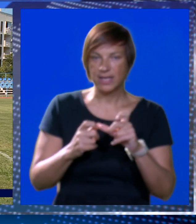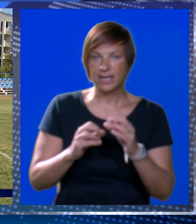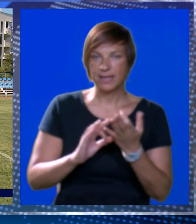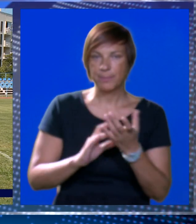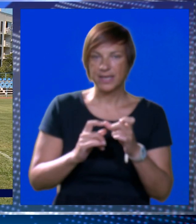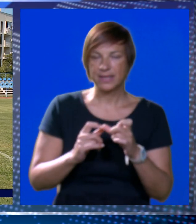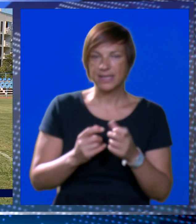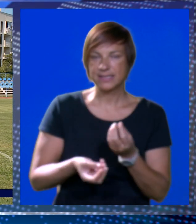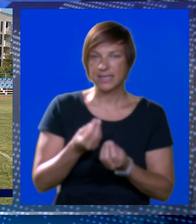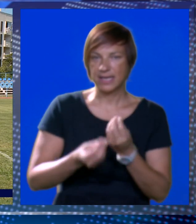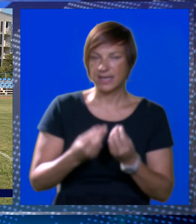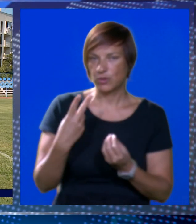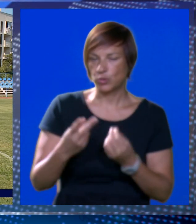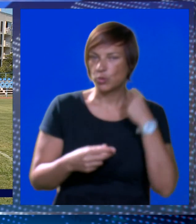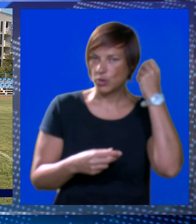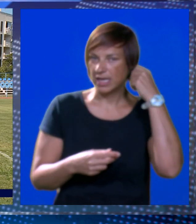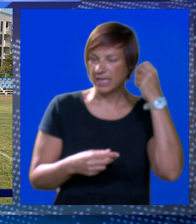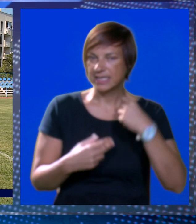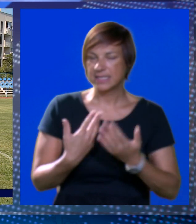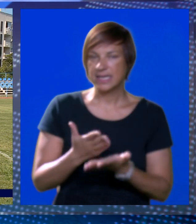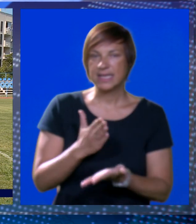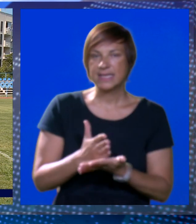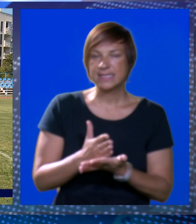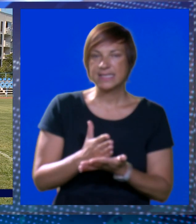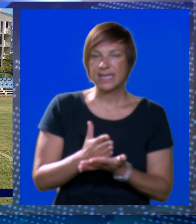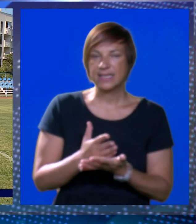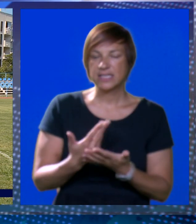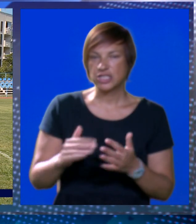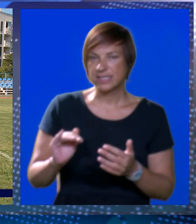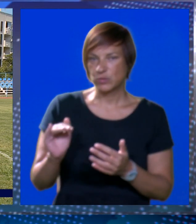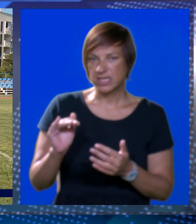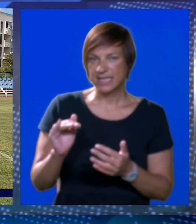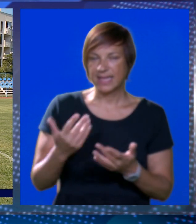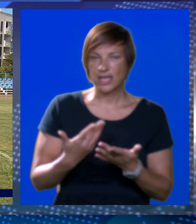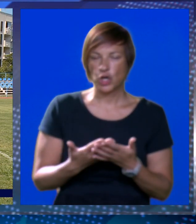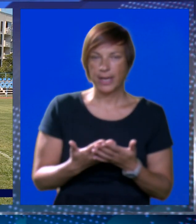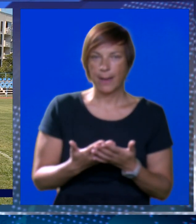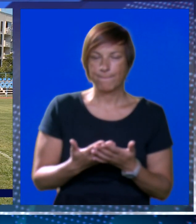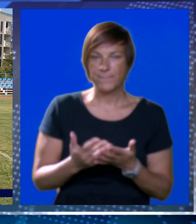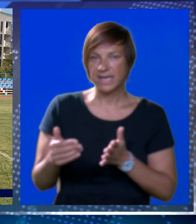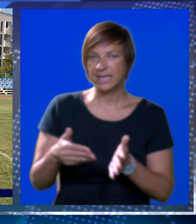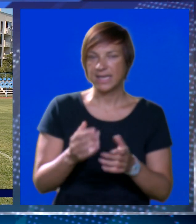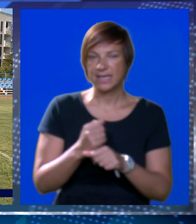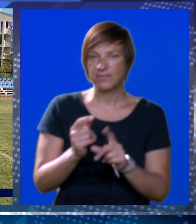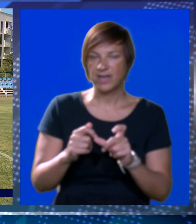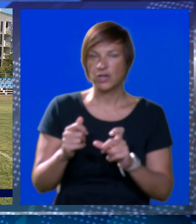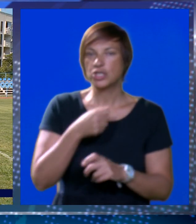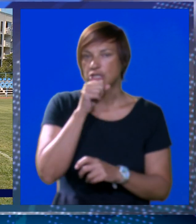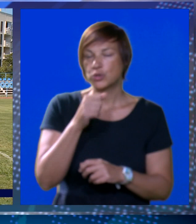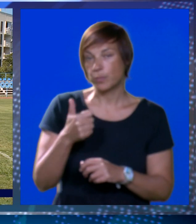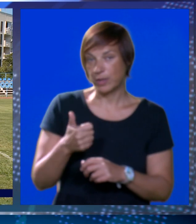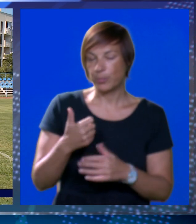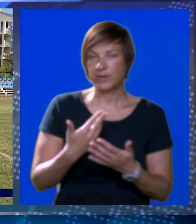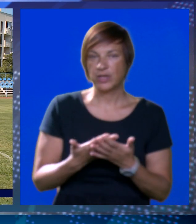i Libertas, igraju u drugoj lizi središta sa tim uzrasnim kategorijama. A Neretva, Goški župa